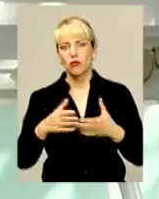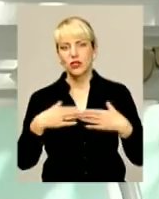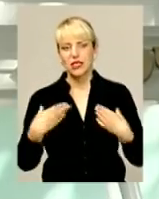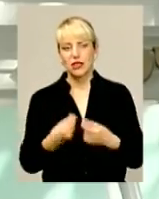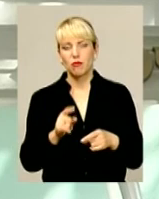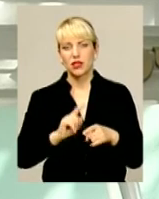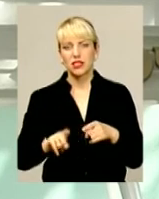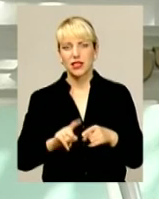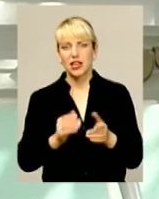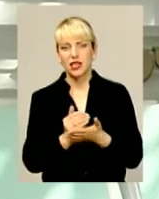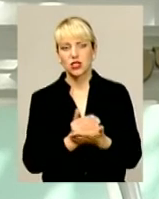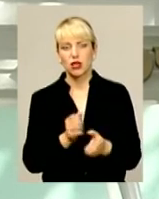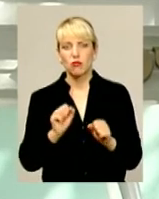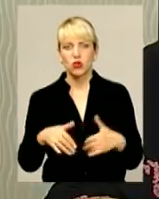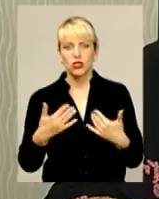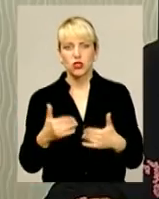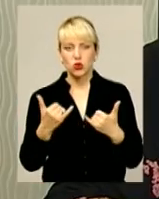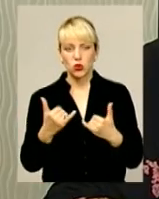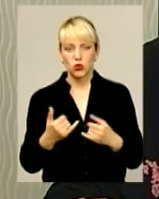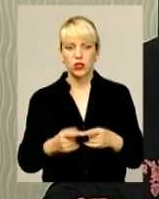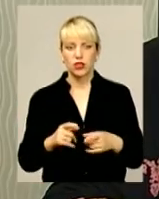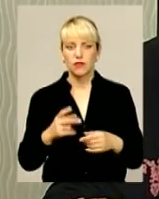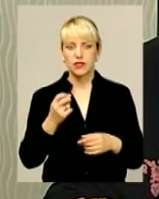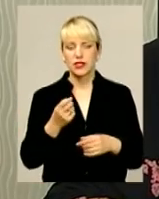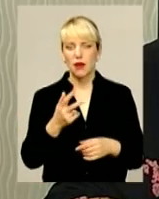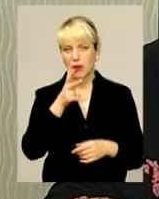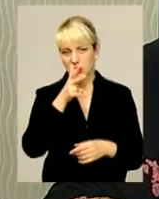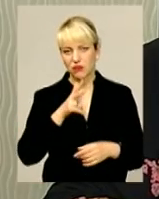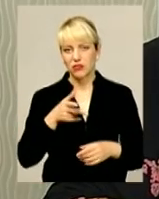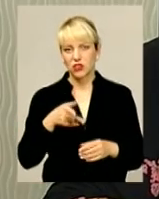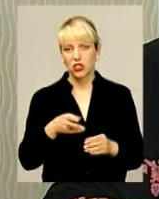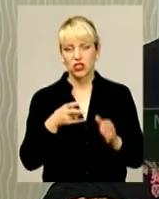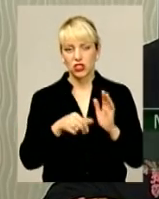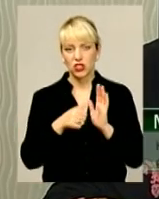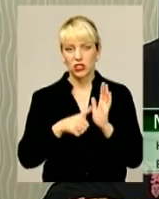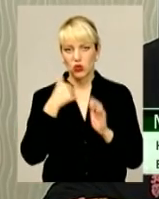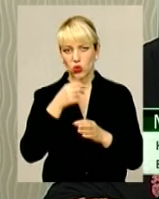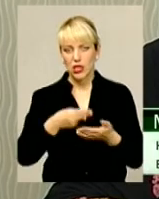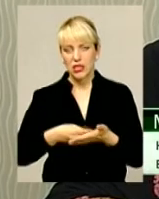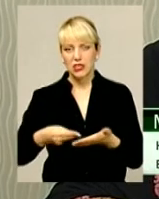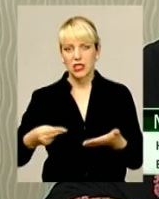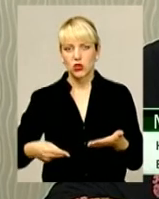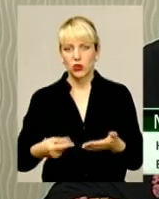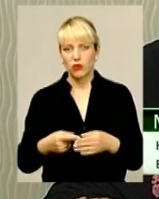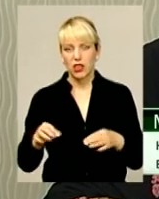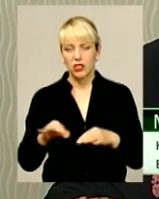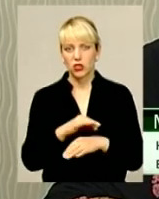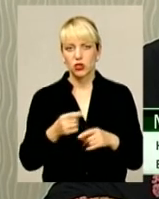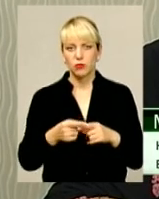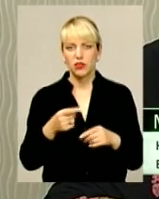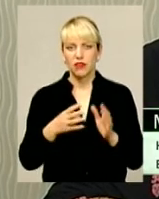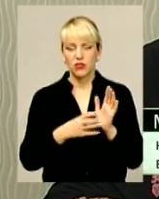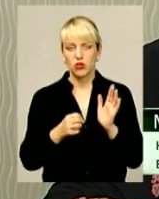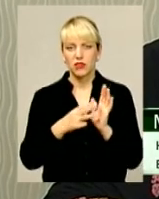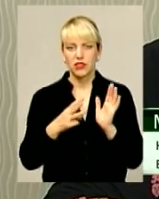в прискореному режимі можна і сьогодні. За перший квартал 2016 року зареєстрували шлюби 917 пар.